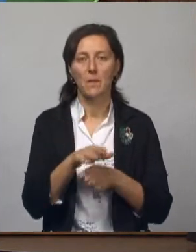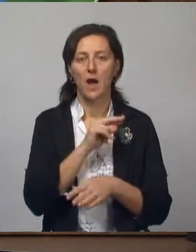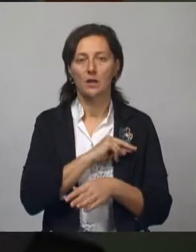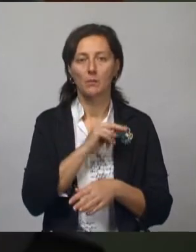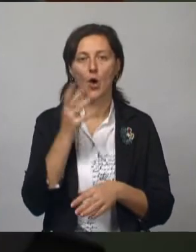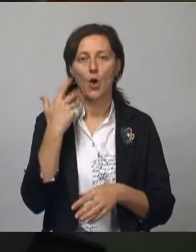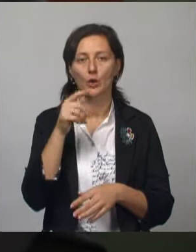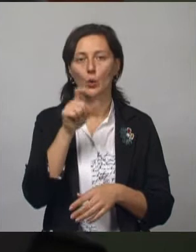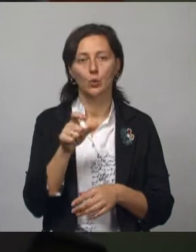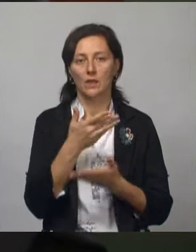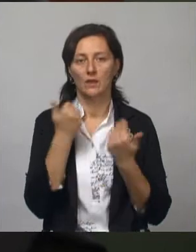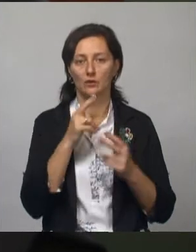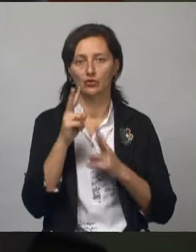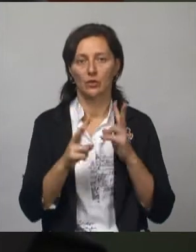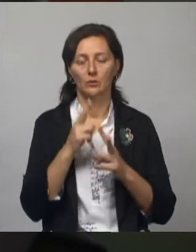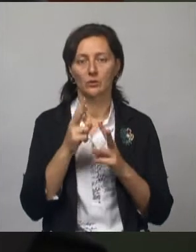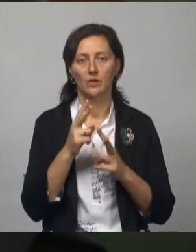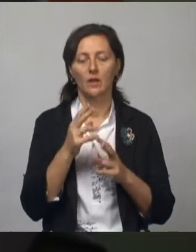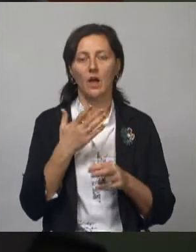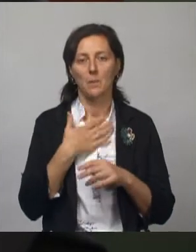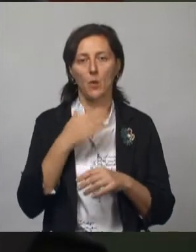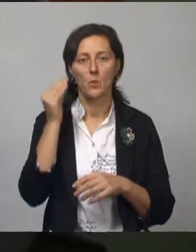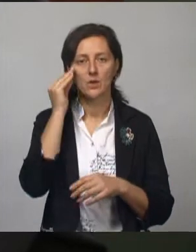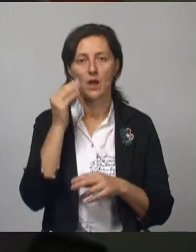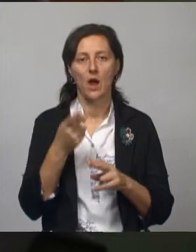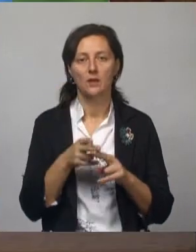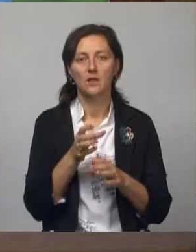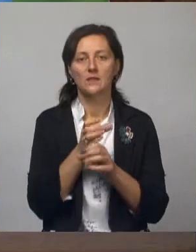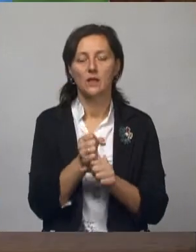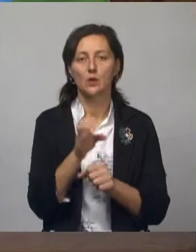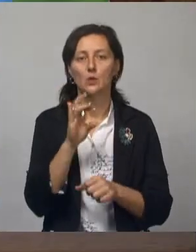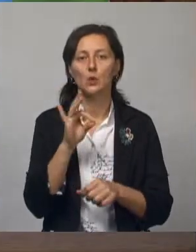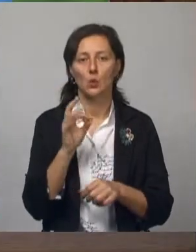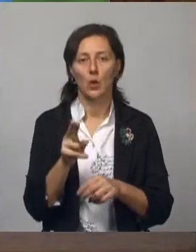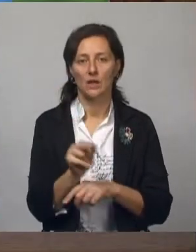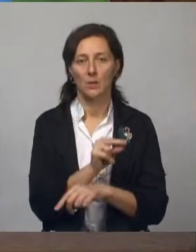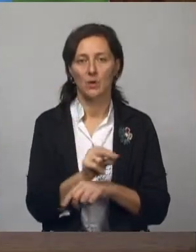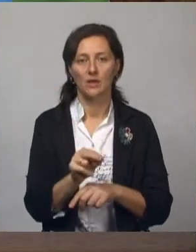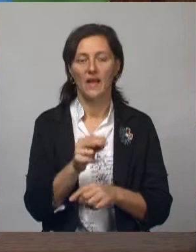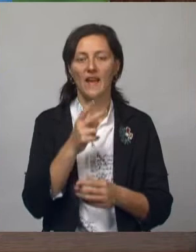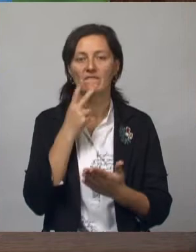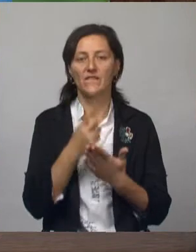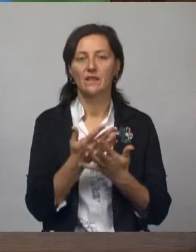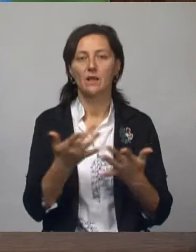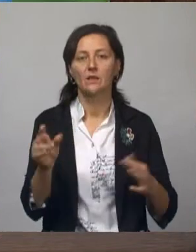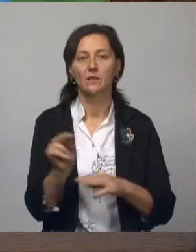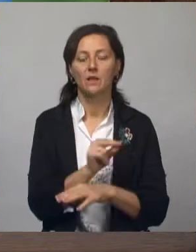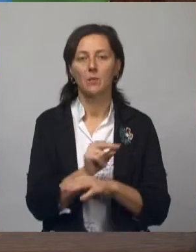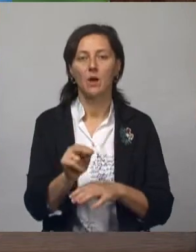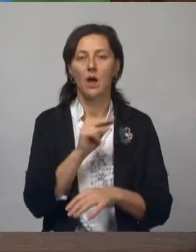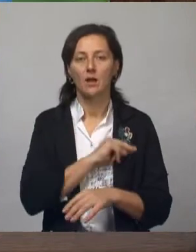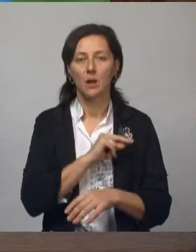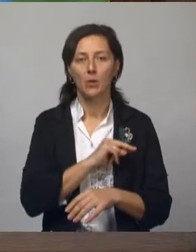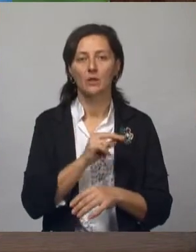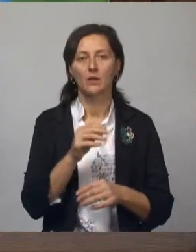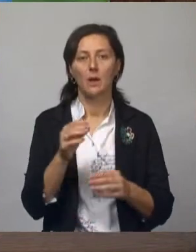люди не жалуются. Количество жалоб сокращается с моей точки зрения с сокращением сроков. Мы все виды строительно-монтажных работ по перекладке